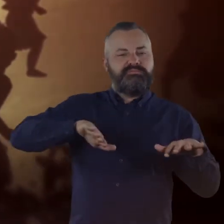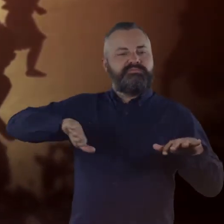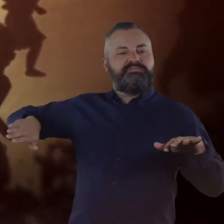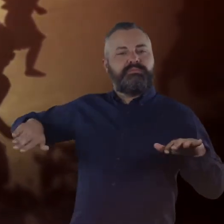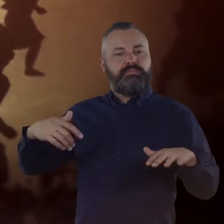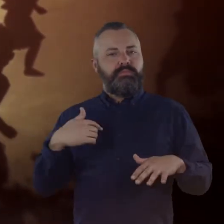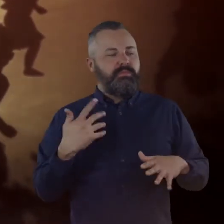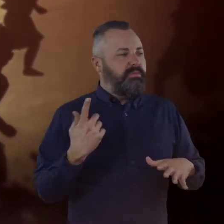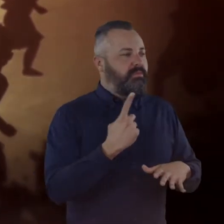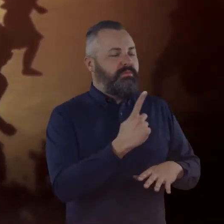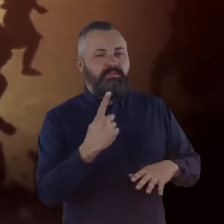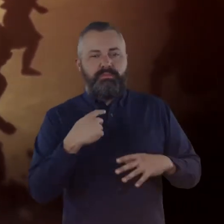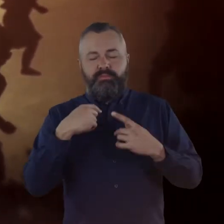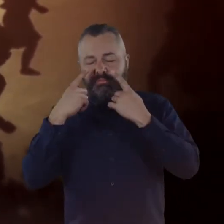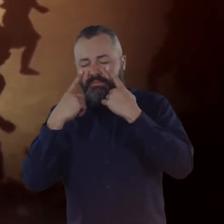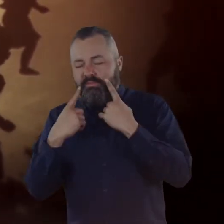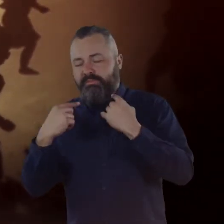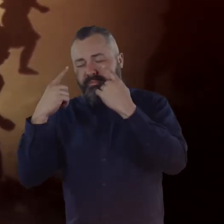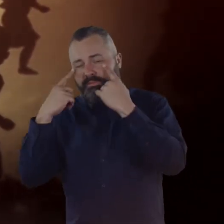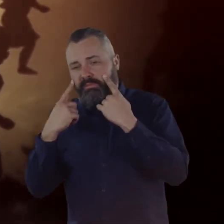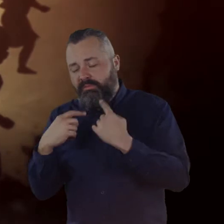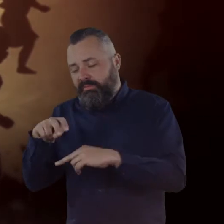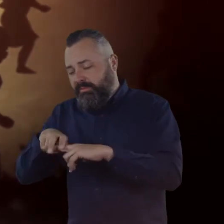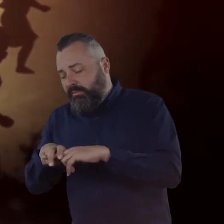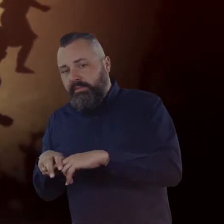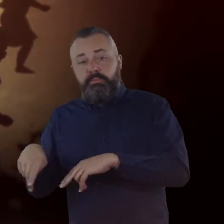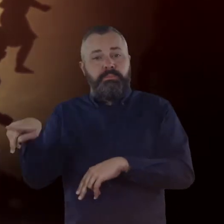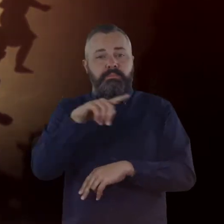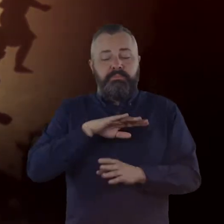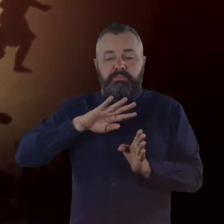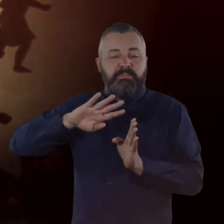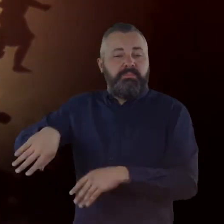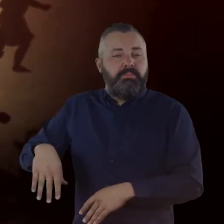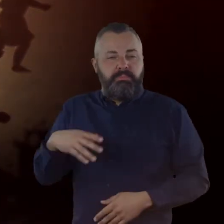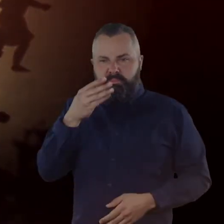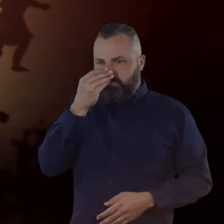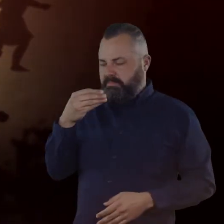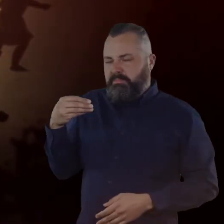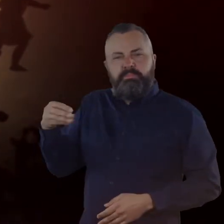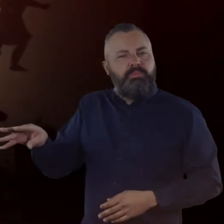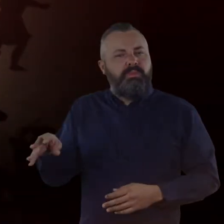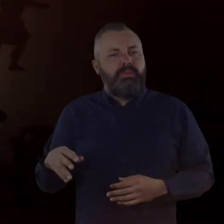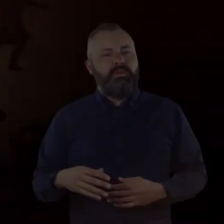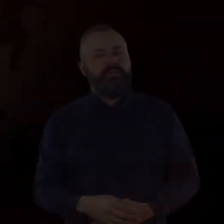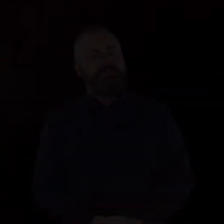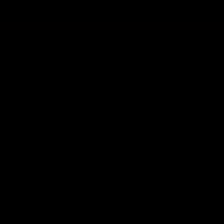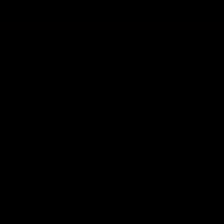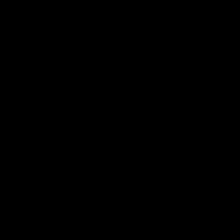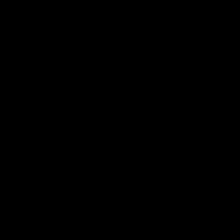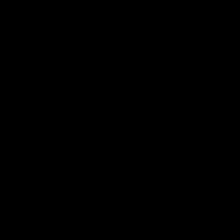يأتي أحد ليسألني ماذا بك لقد تركوني هكذا طول النهار كنت أبكي ولا أحد يهتم